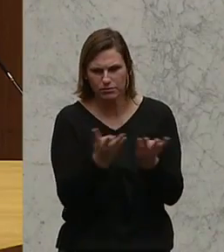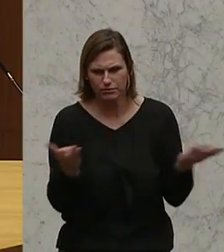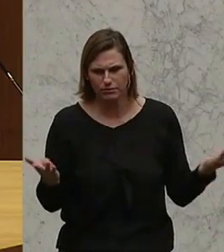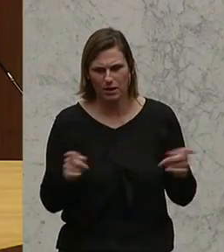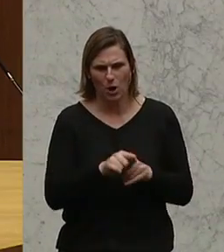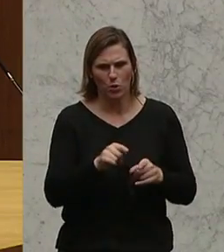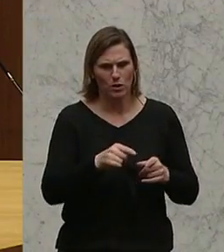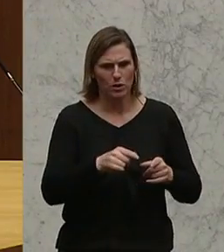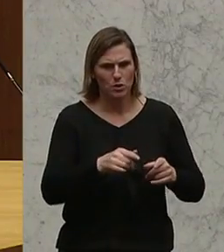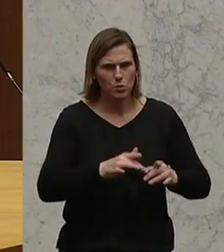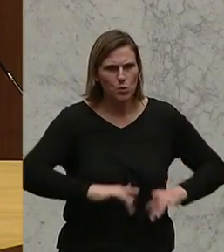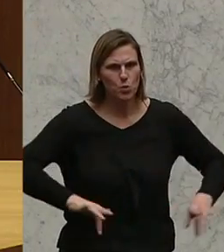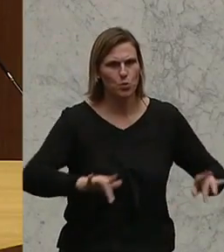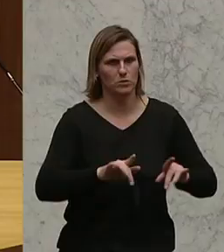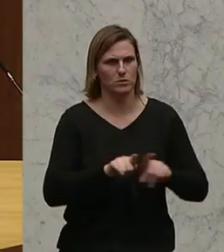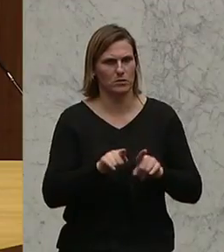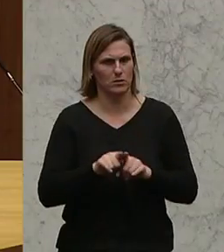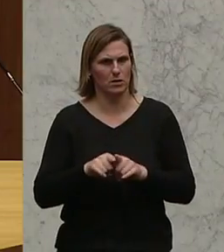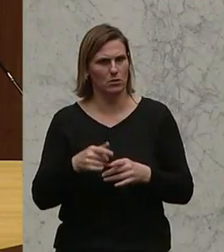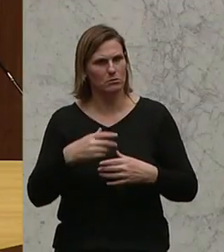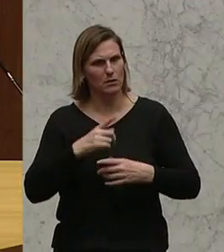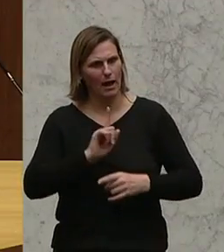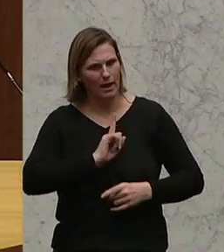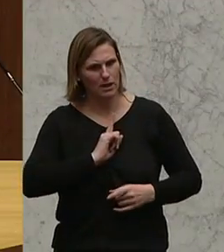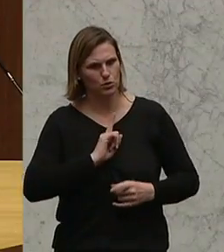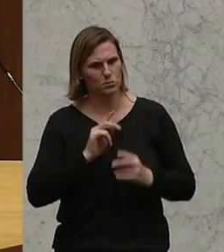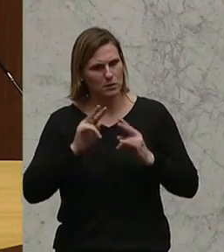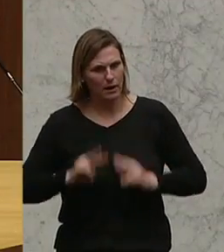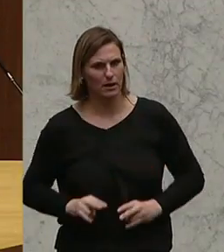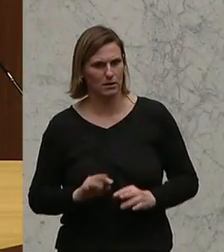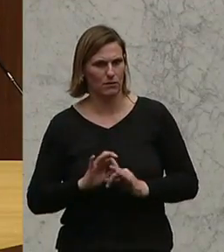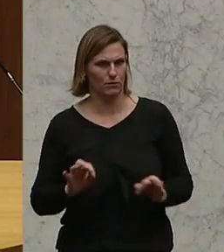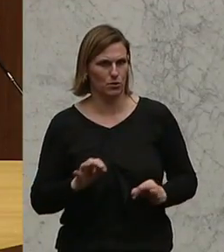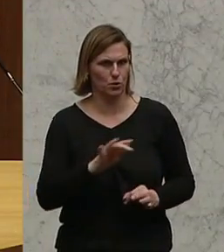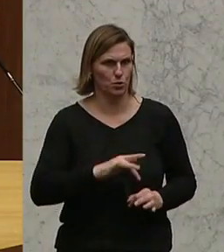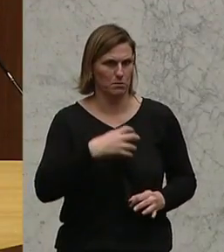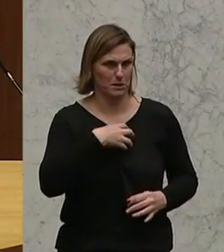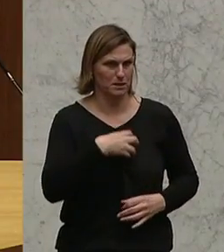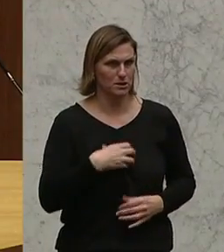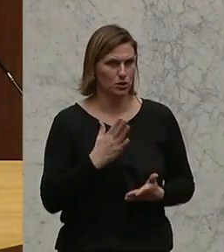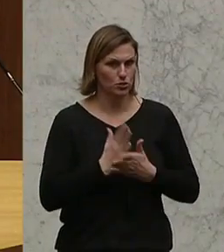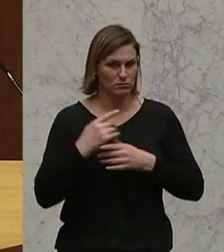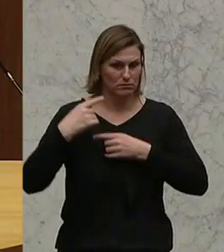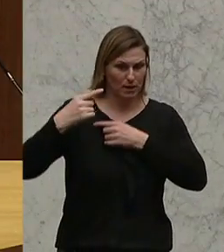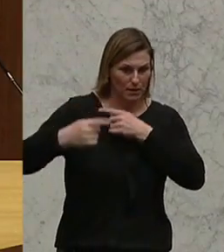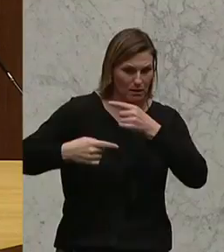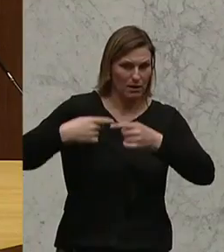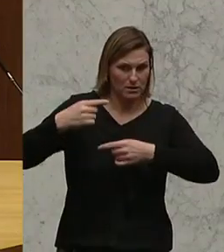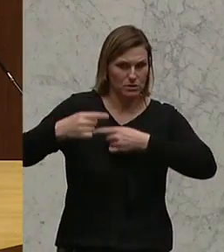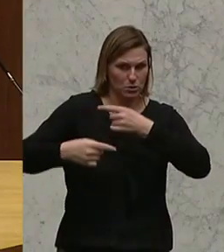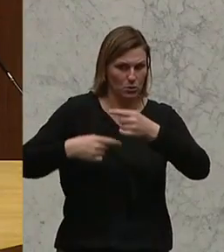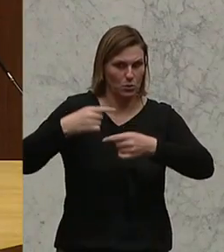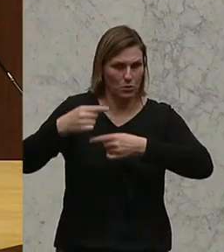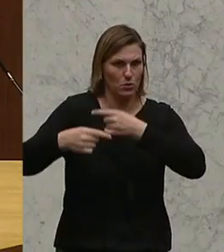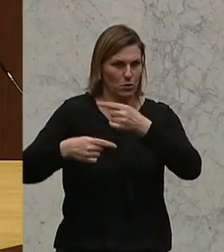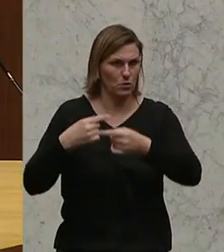Bohnen, ist es wichtig, auch die Eigentumsrechte für die Grundbesitzer, über Generationen nachhaltig